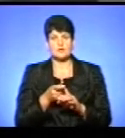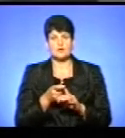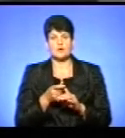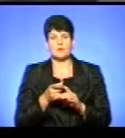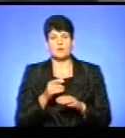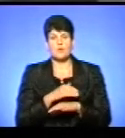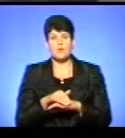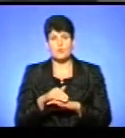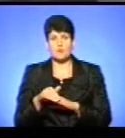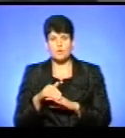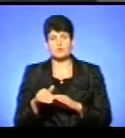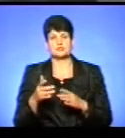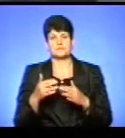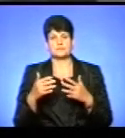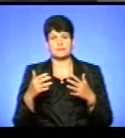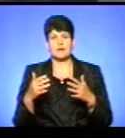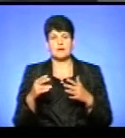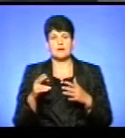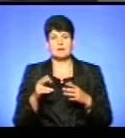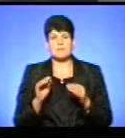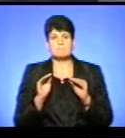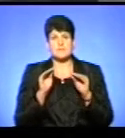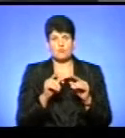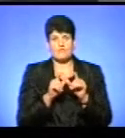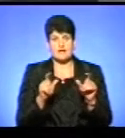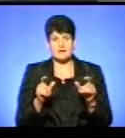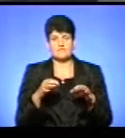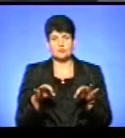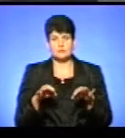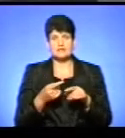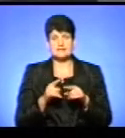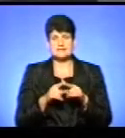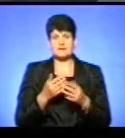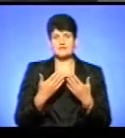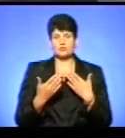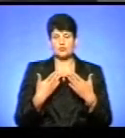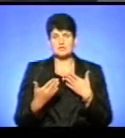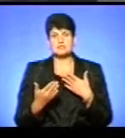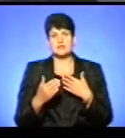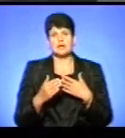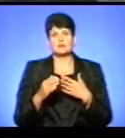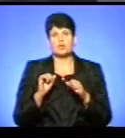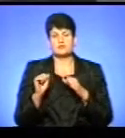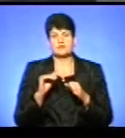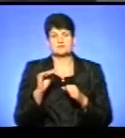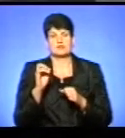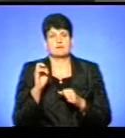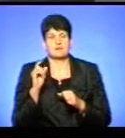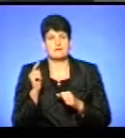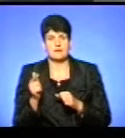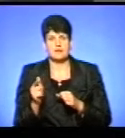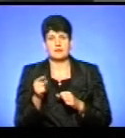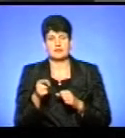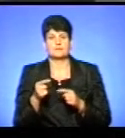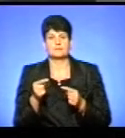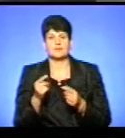запірні пристрої, тобто блокиратори для паркування автомобілів, це відноситься до компетенції управління житлово-комунального господарства, які, відповідно, надають